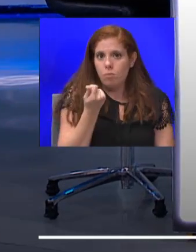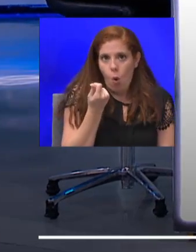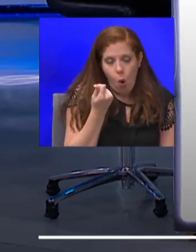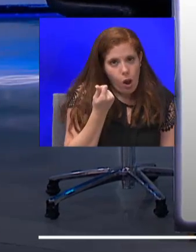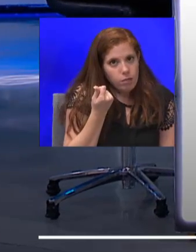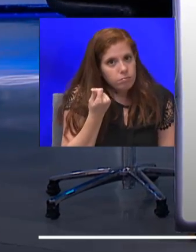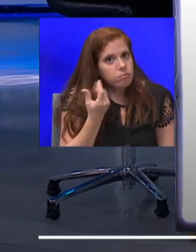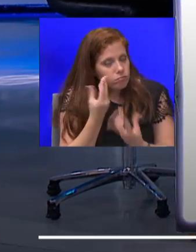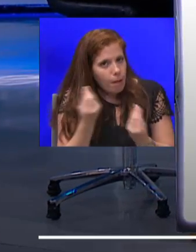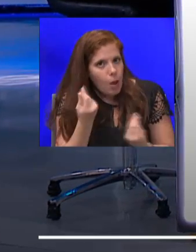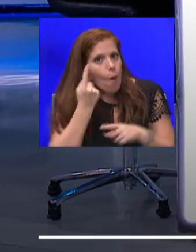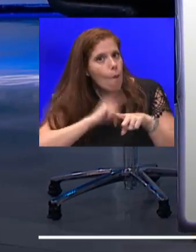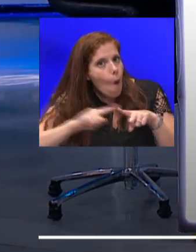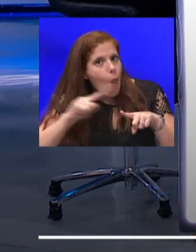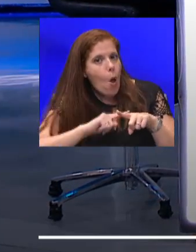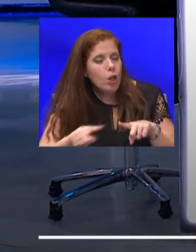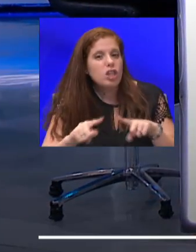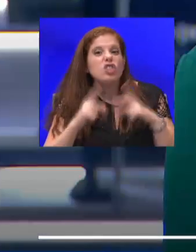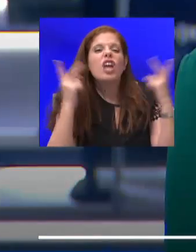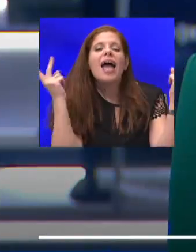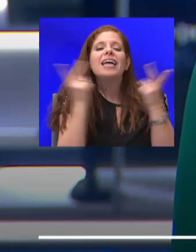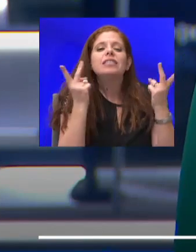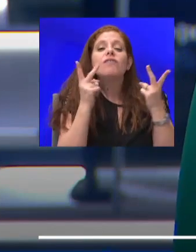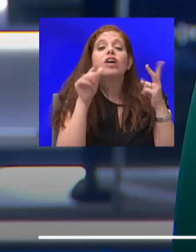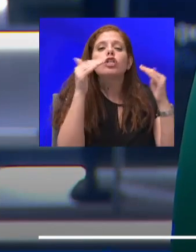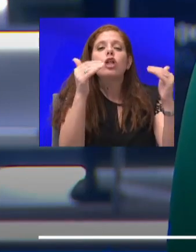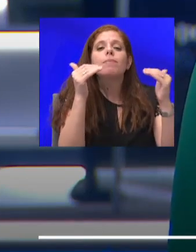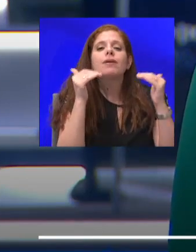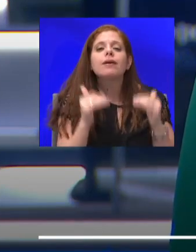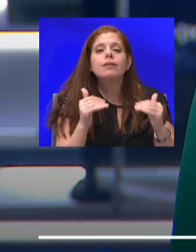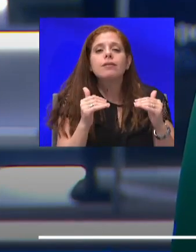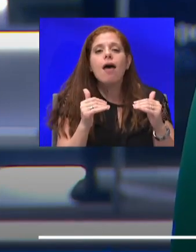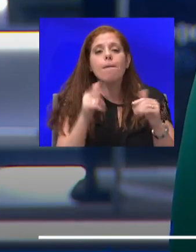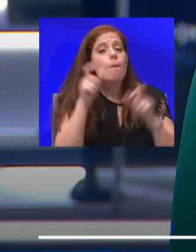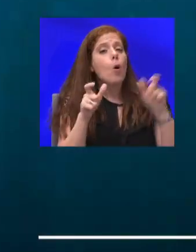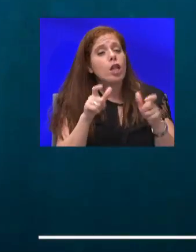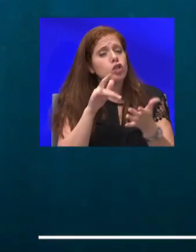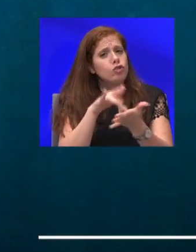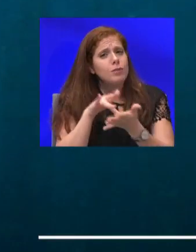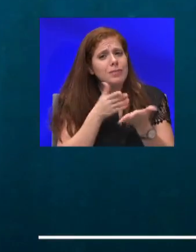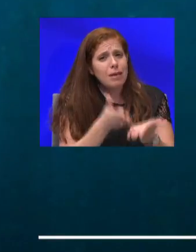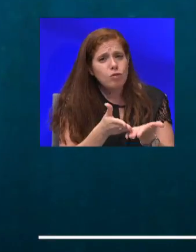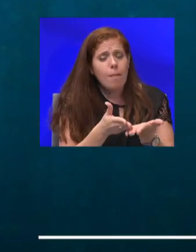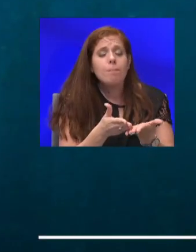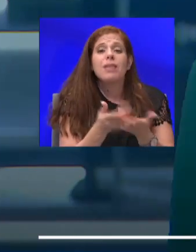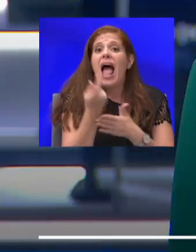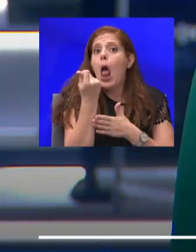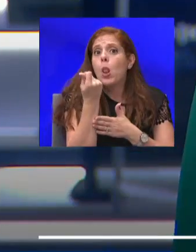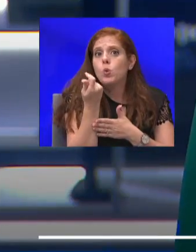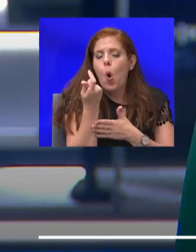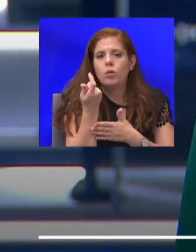אין ספק שיש להם ירידה בתפוסה. העלויות על פחות אנשים. זה החטא קדמון.